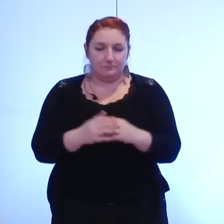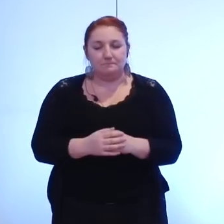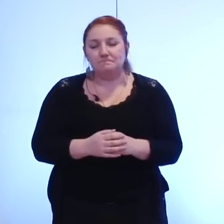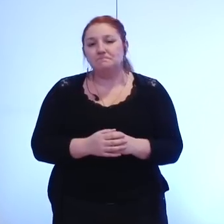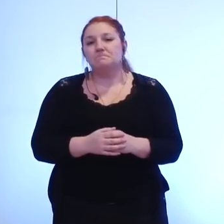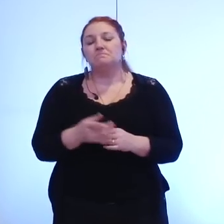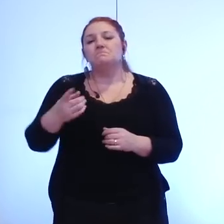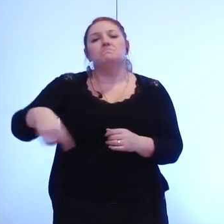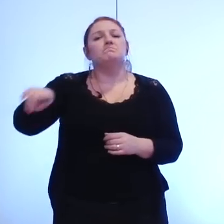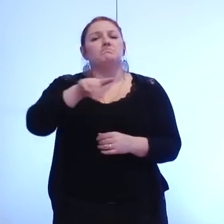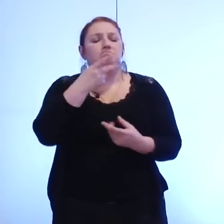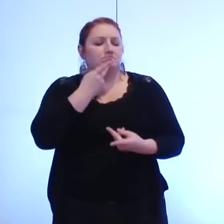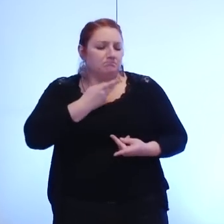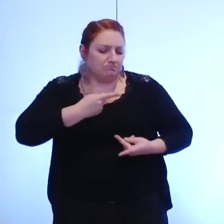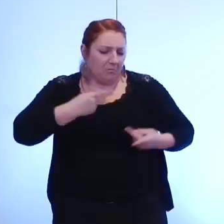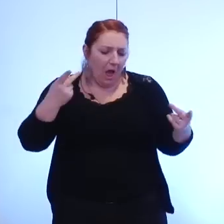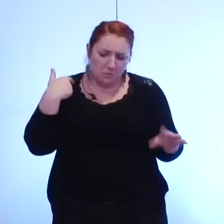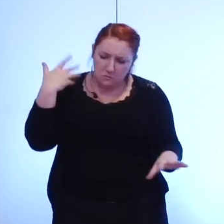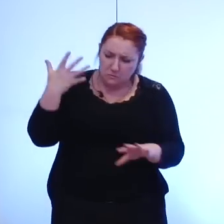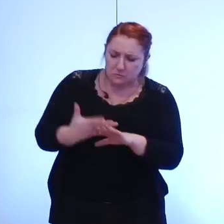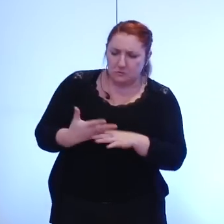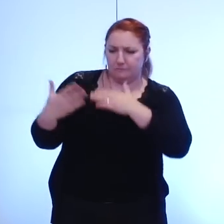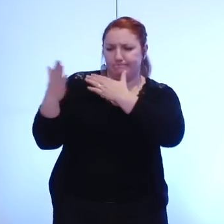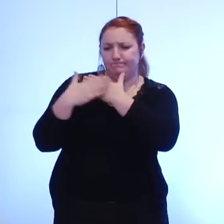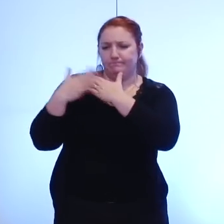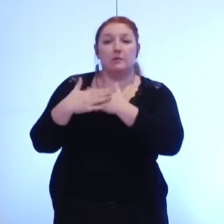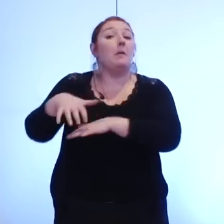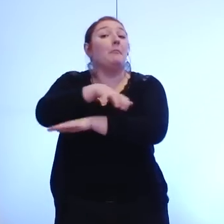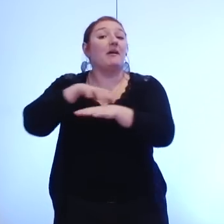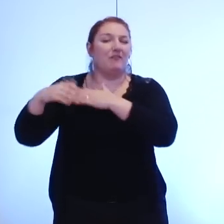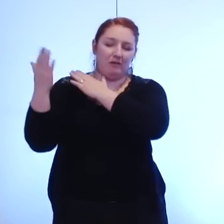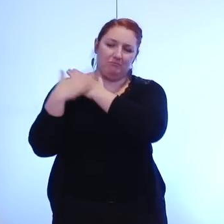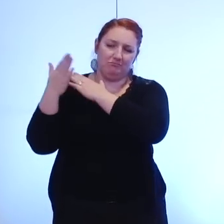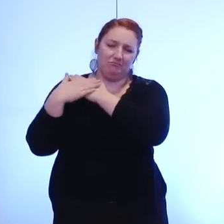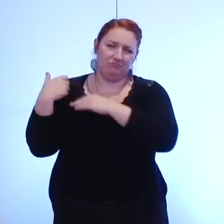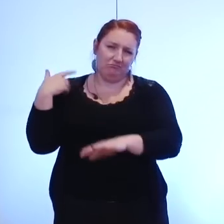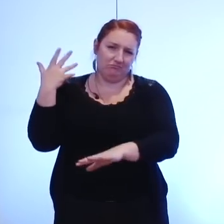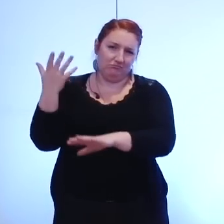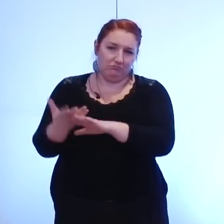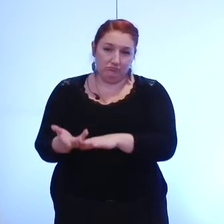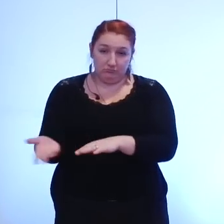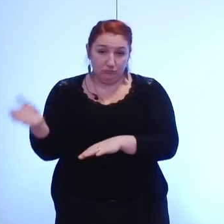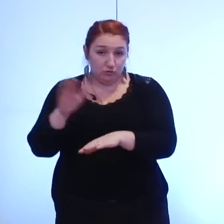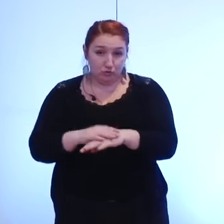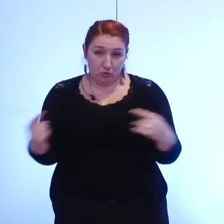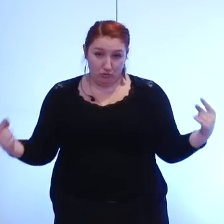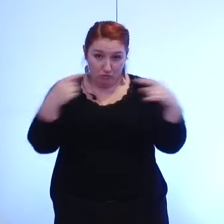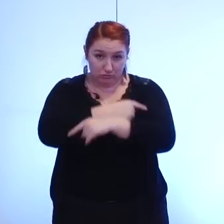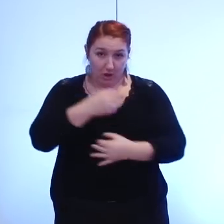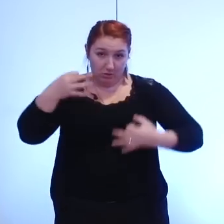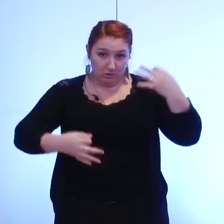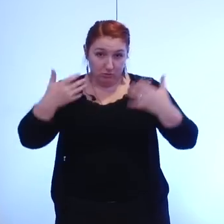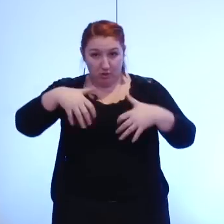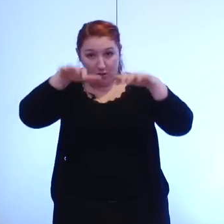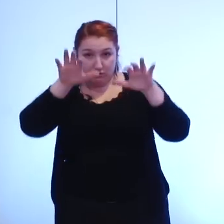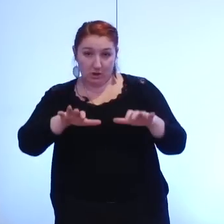nous a annoncé pendant des mois à ce que le préfet nous avait annoncé pendant des mois le tribunal administratif a